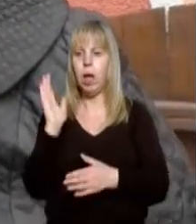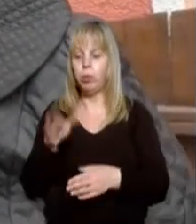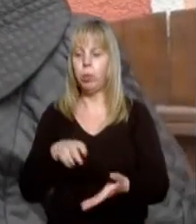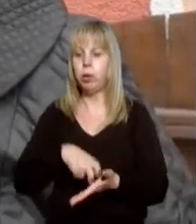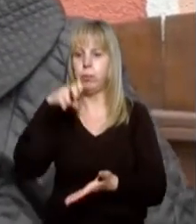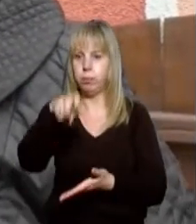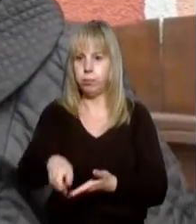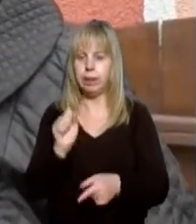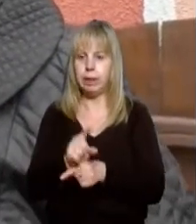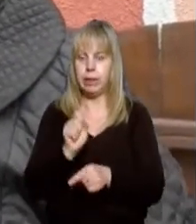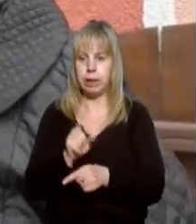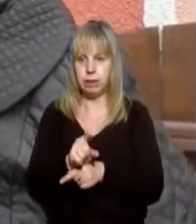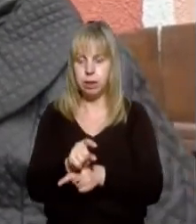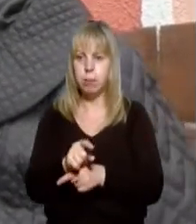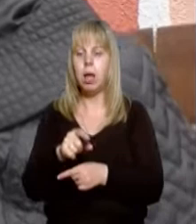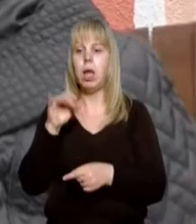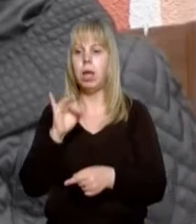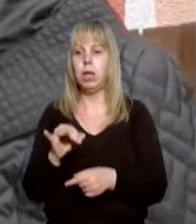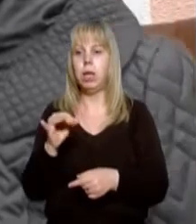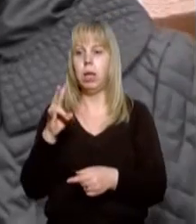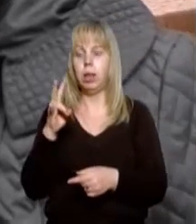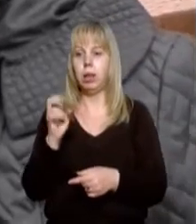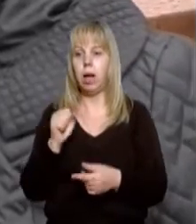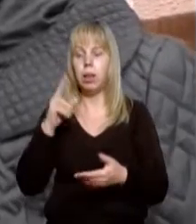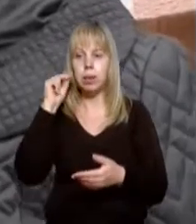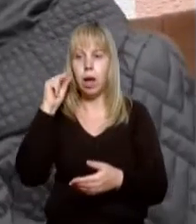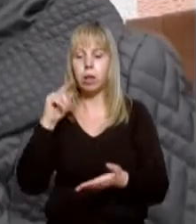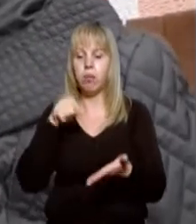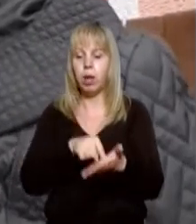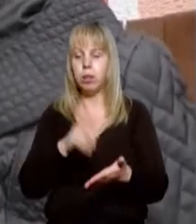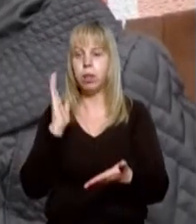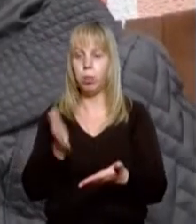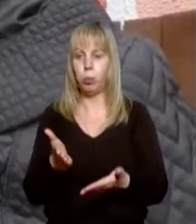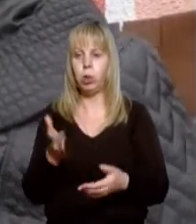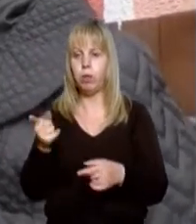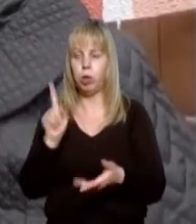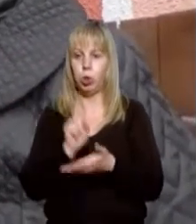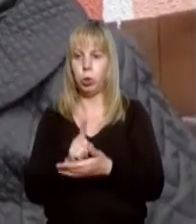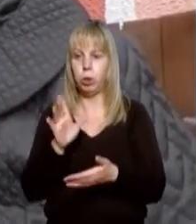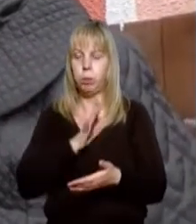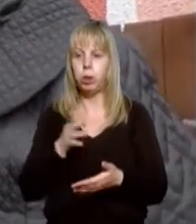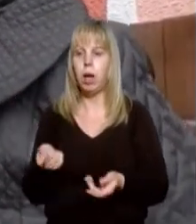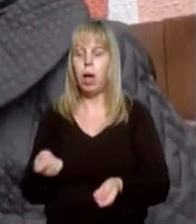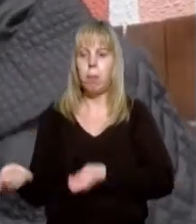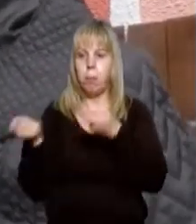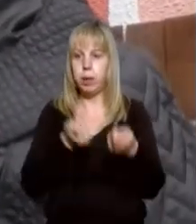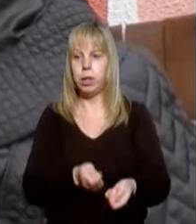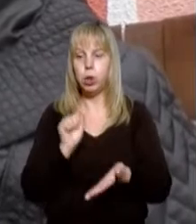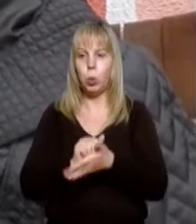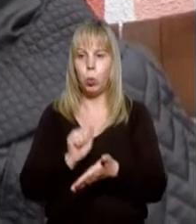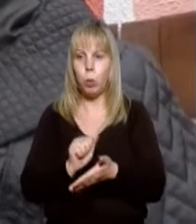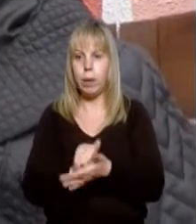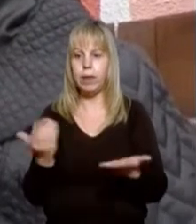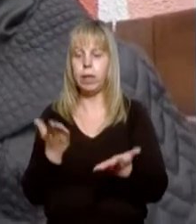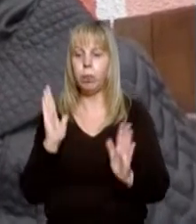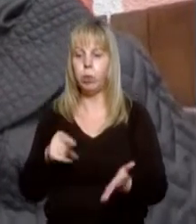надіслано йому заказним листом, і на дату, яка буде вказана у вимозі, він має надати документи,